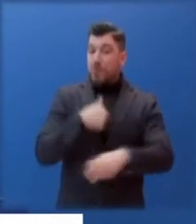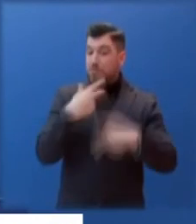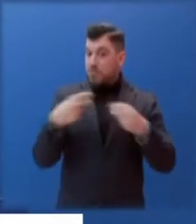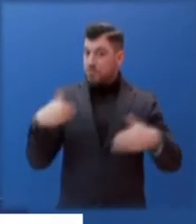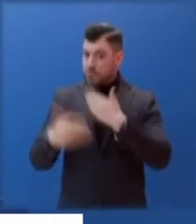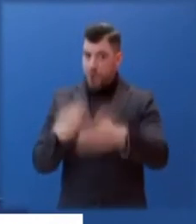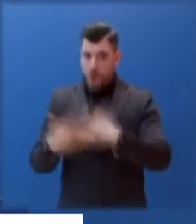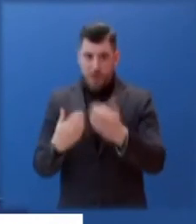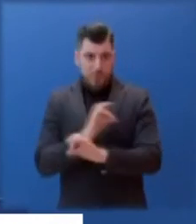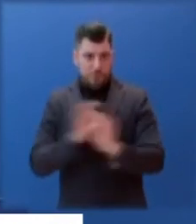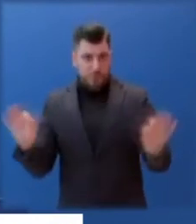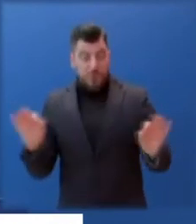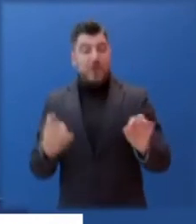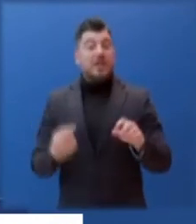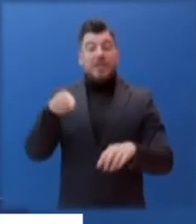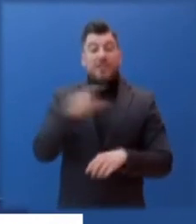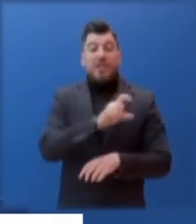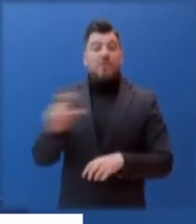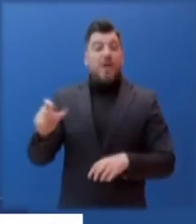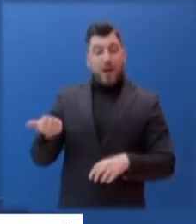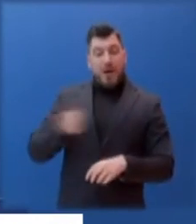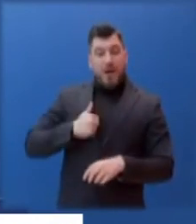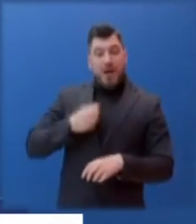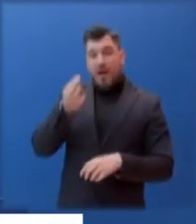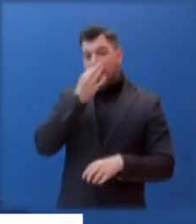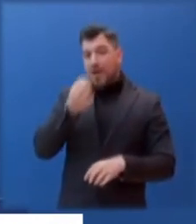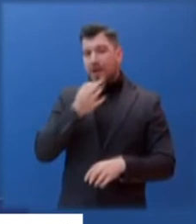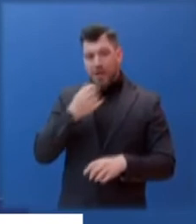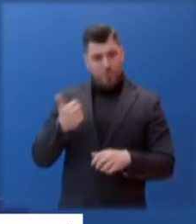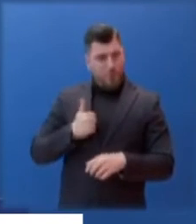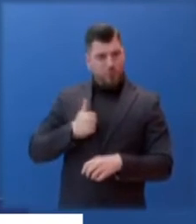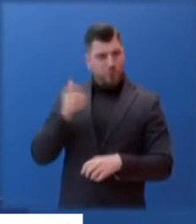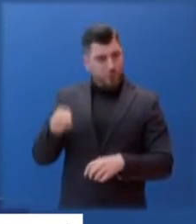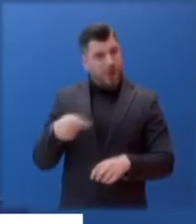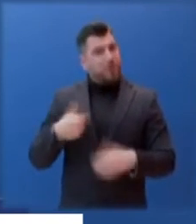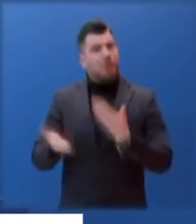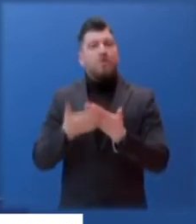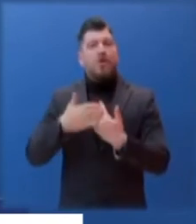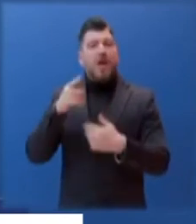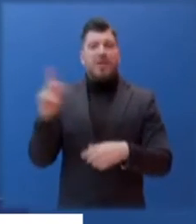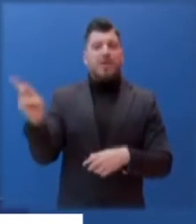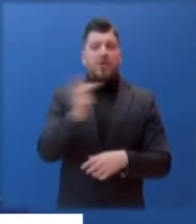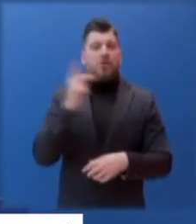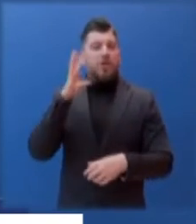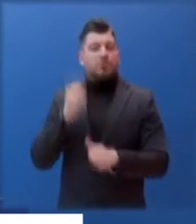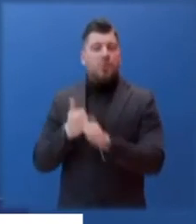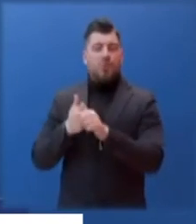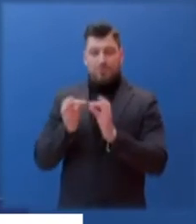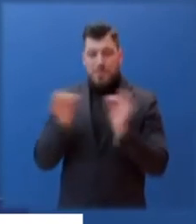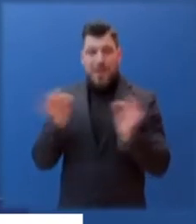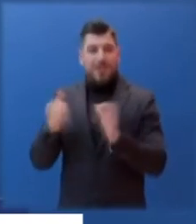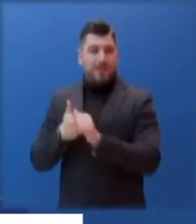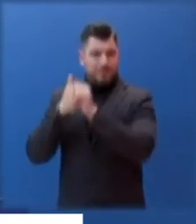την αξιοποίηση από αυτή την εβδομάδα των self-test δίνει βαλβίδες αποσυμπίεση στην κοινωνία για καλύτερη εφαρμογή των μέτρων.